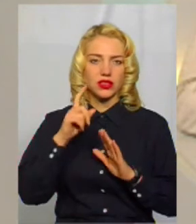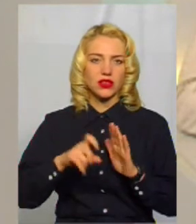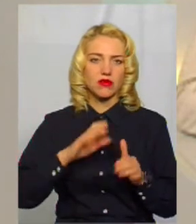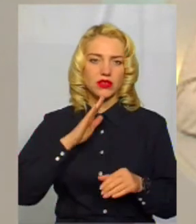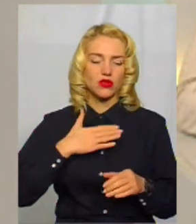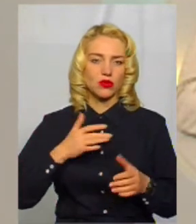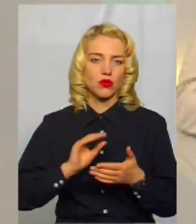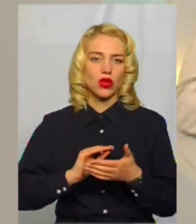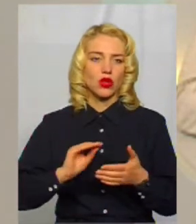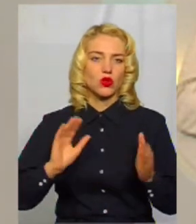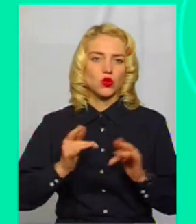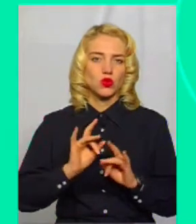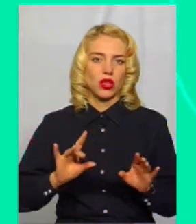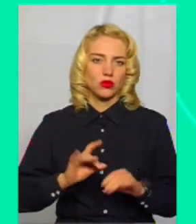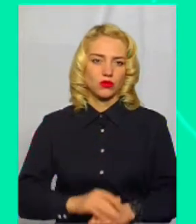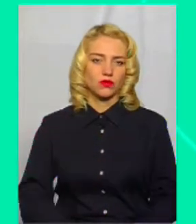сюжету Неліш Пулак.